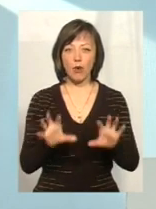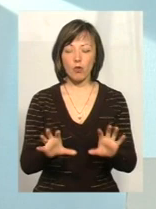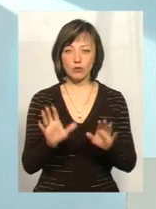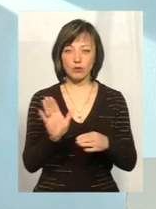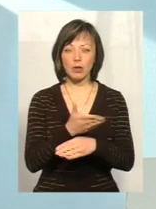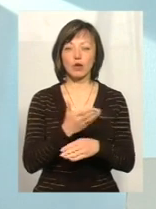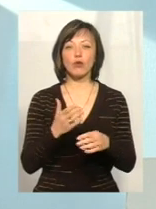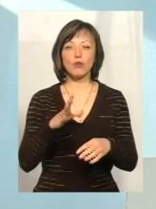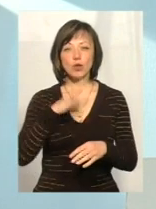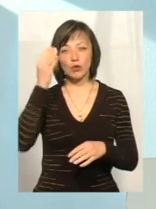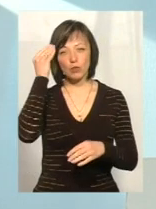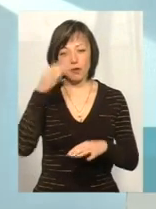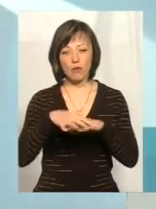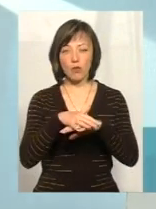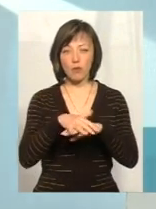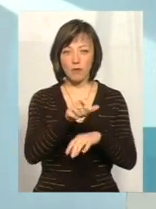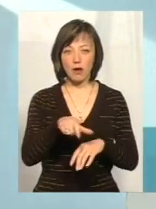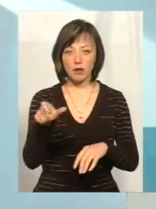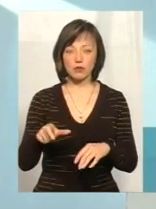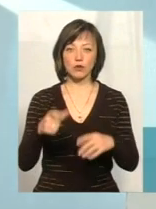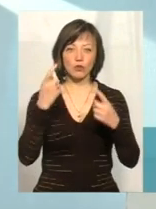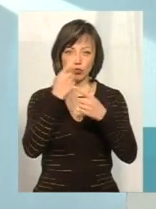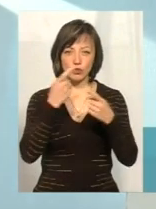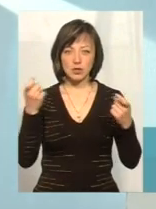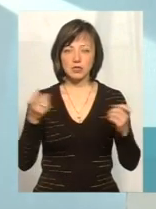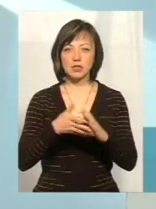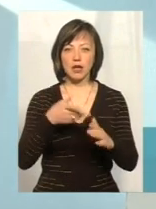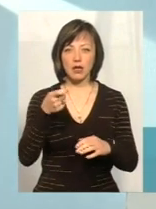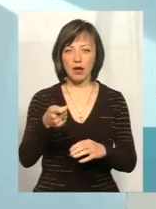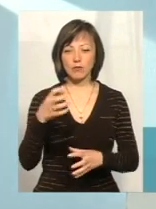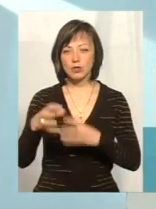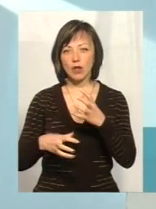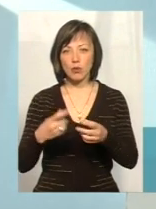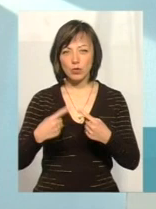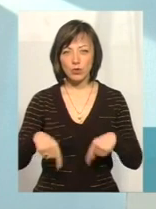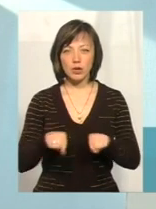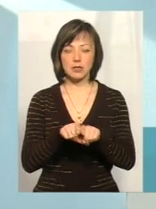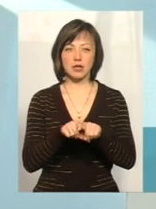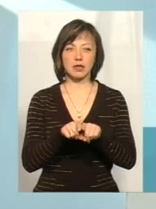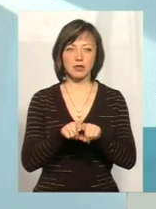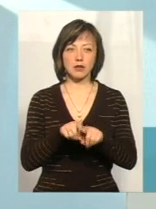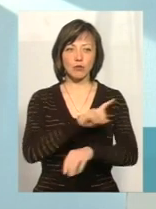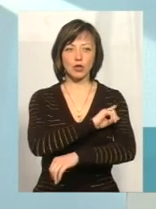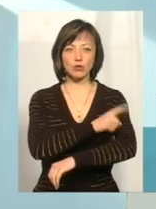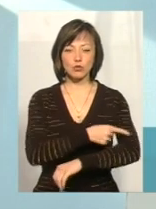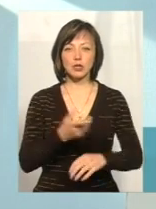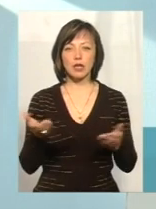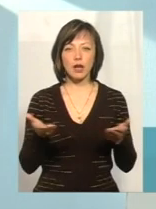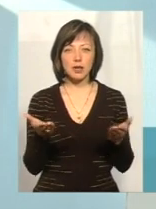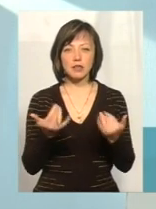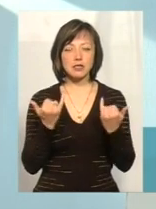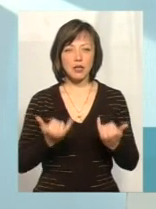в громадськості, що все ж таки після гучних заяв донорів, організацій таких потужних, які